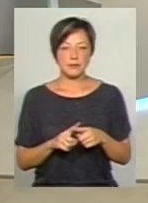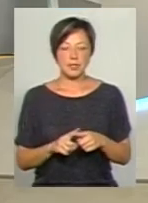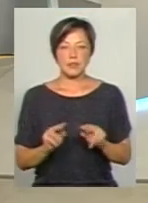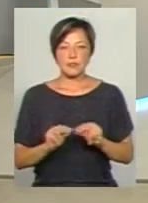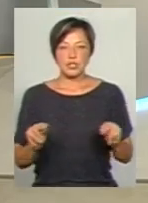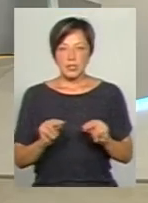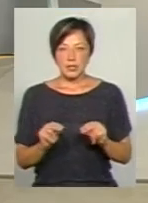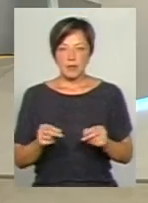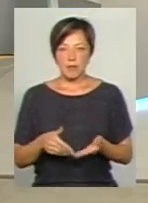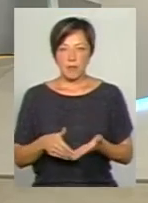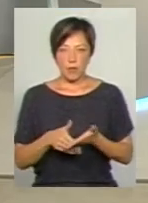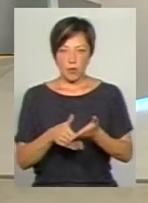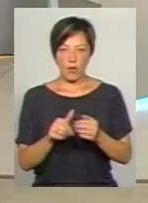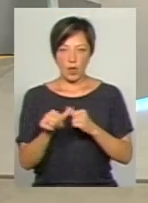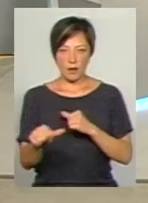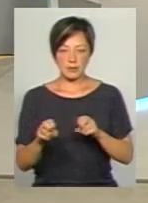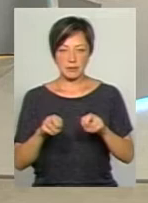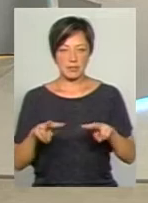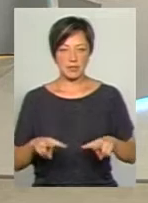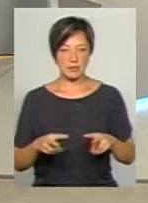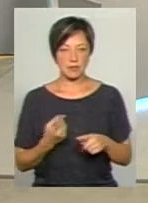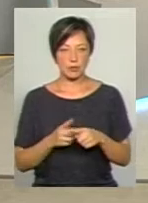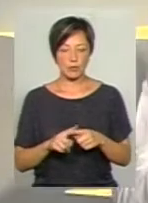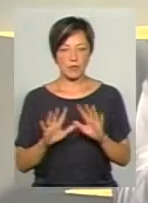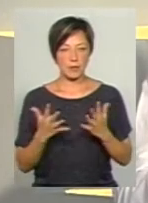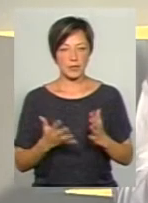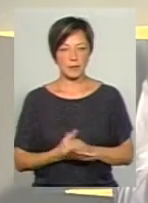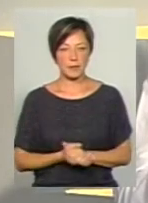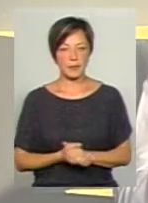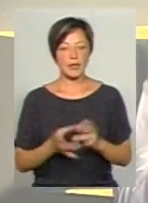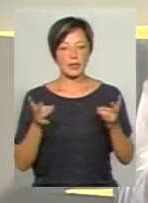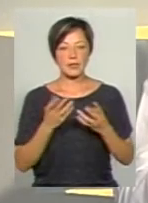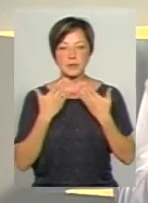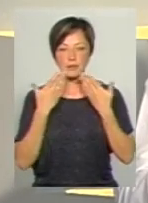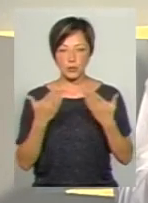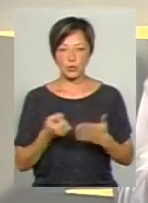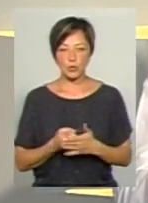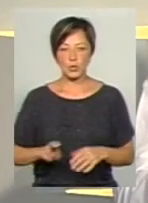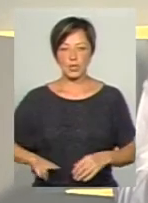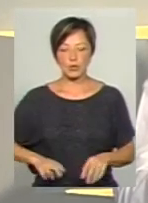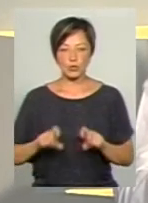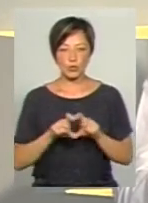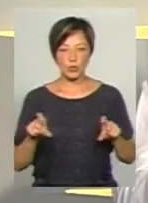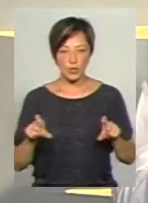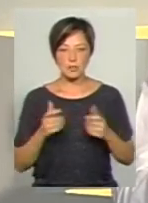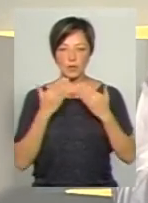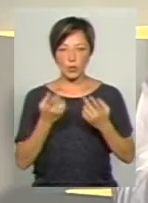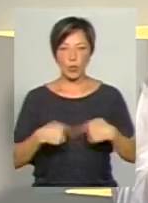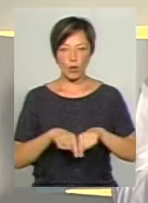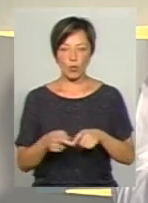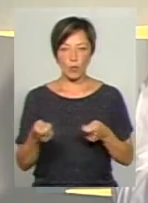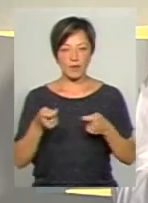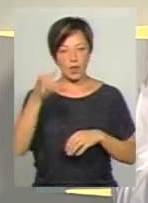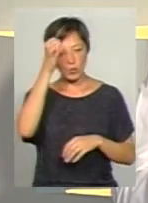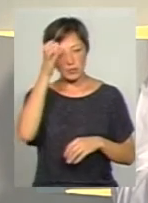вчителя по окремій спеціалізації? цьому випадку? Ну, перш за все, треба звернутися до директора школи, звернутися в орган управління